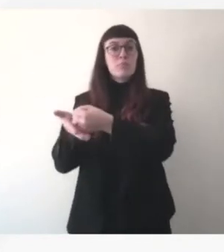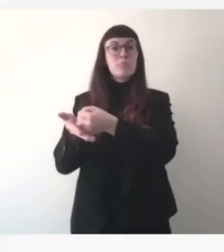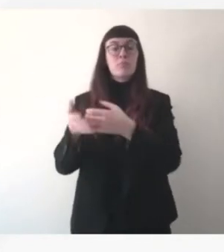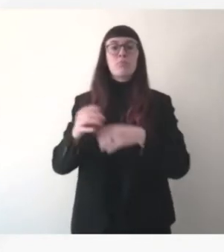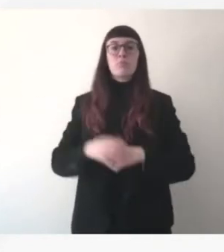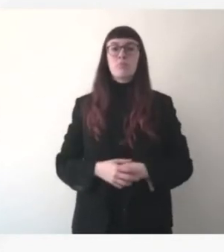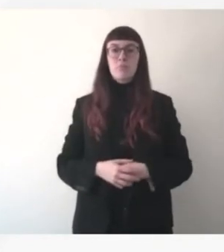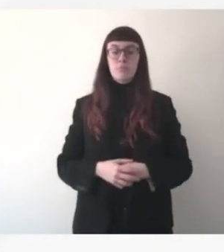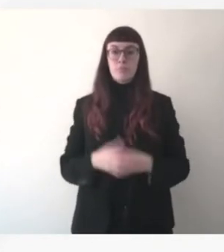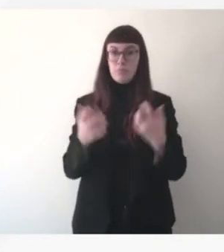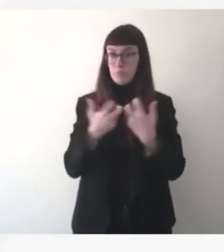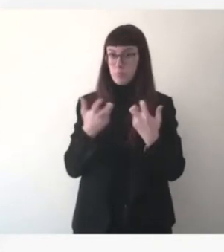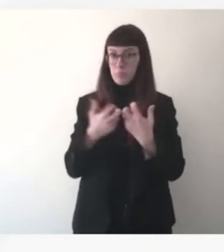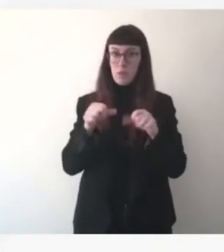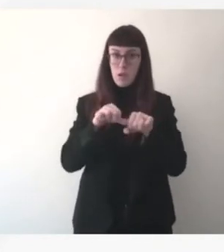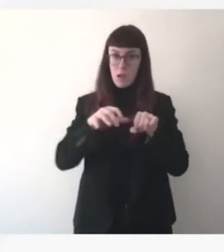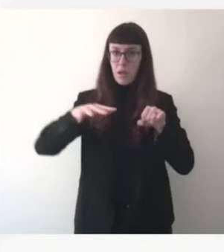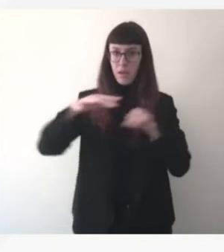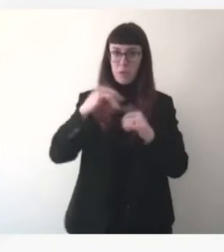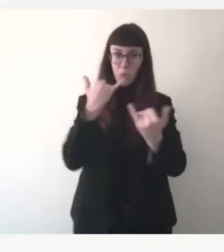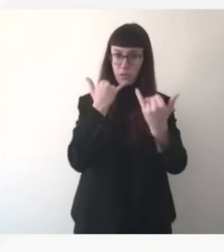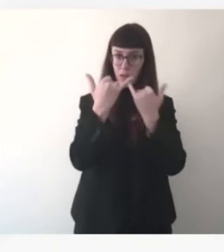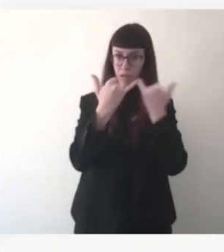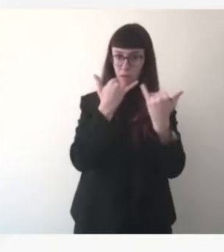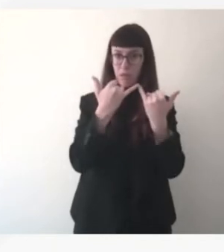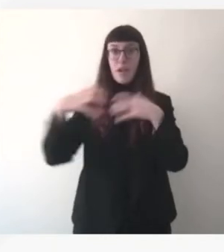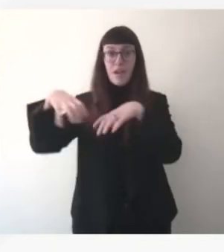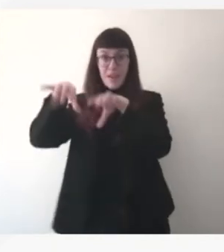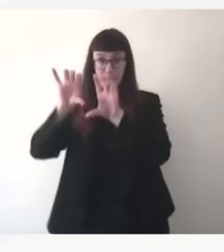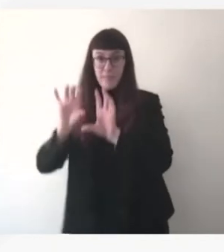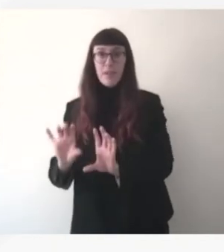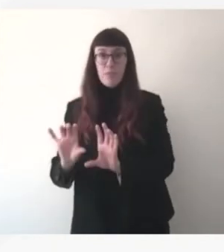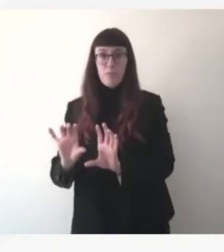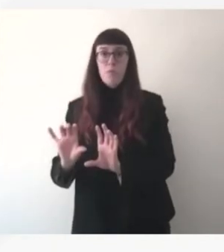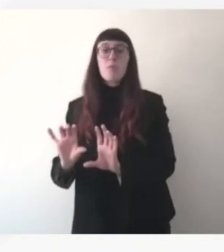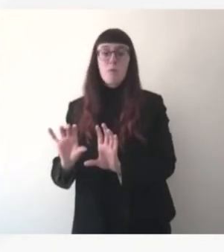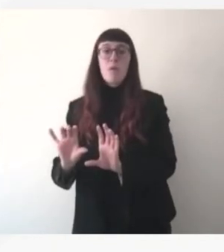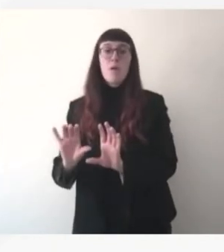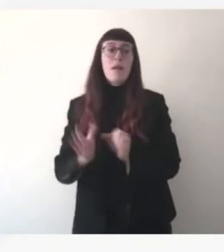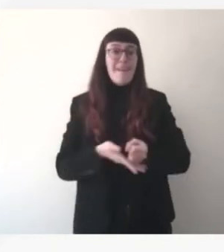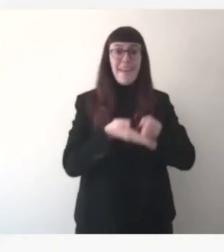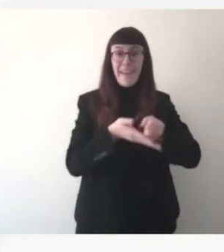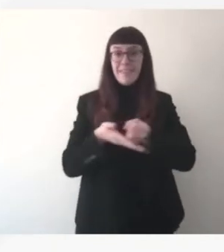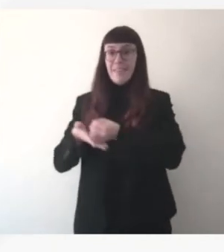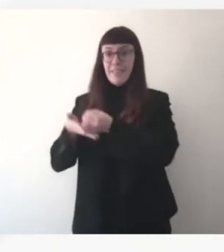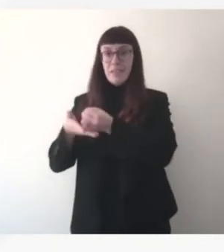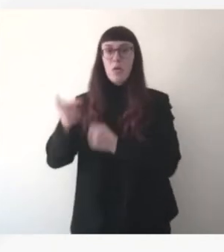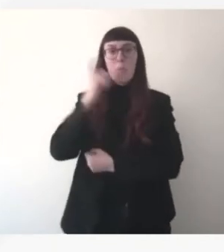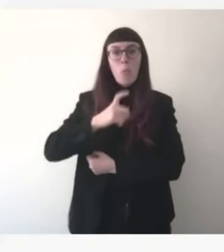à l'administration dans une perspective de continuité d'activité de poursuivre son